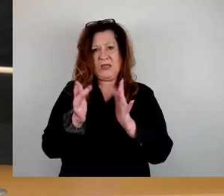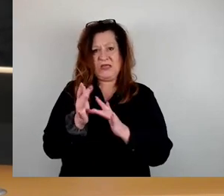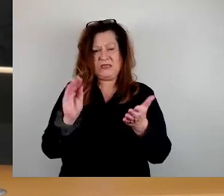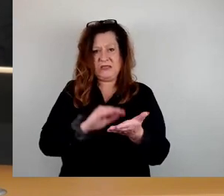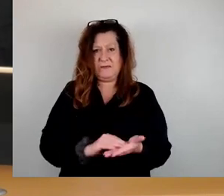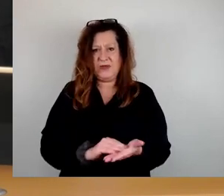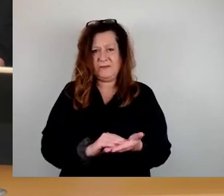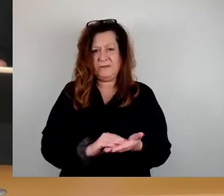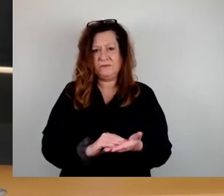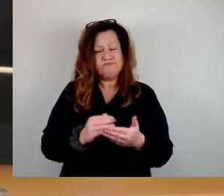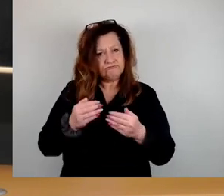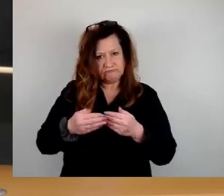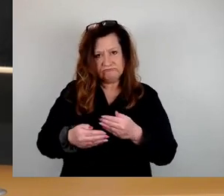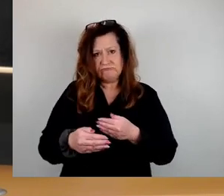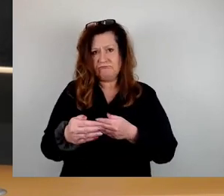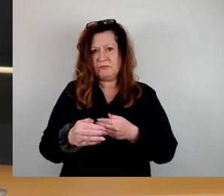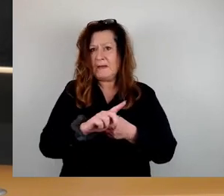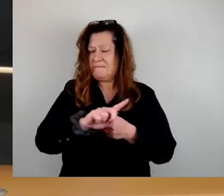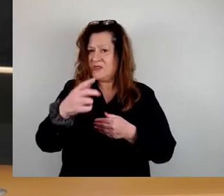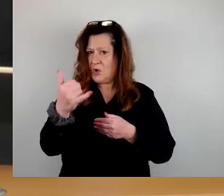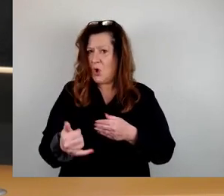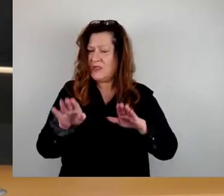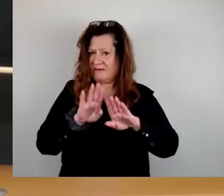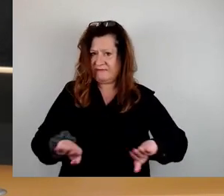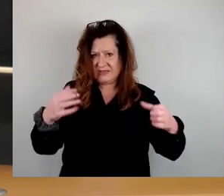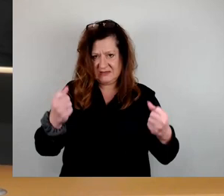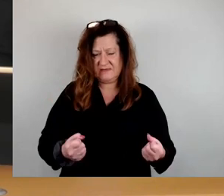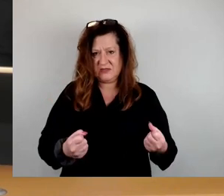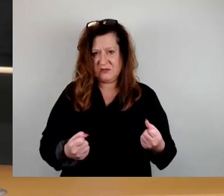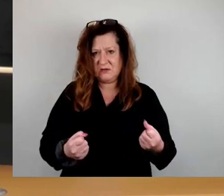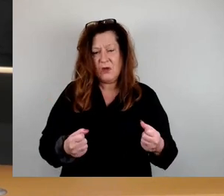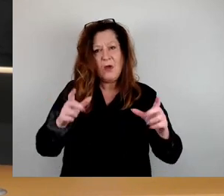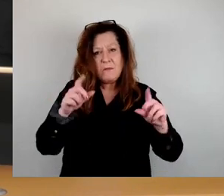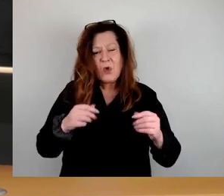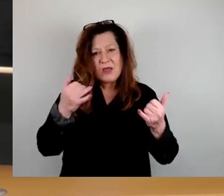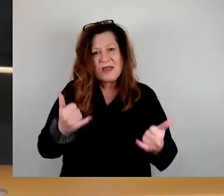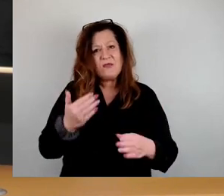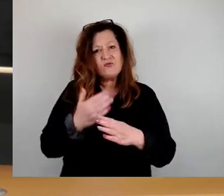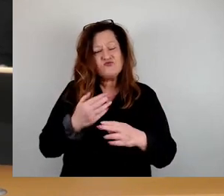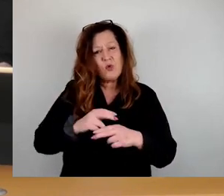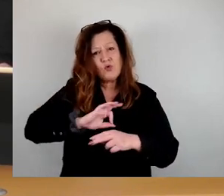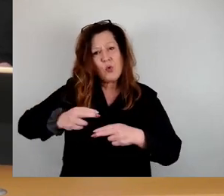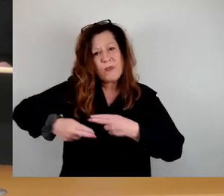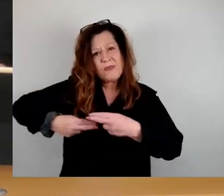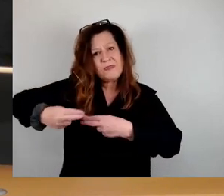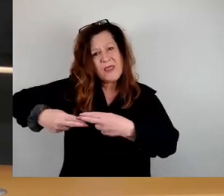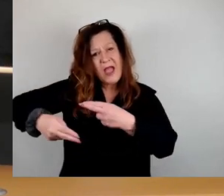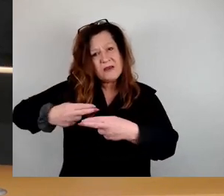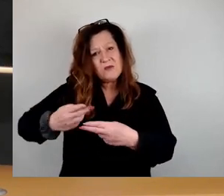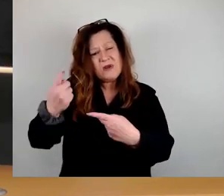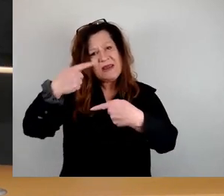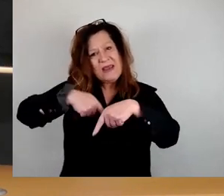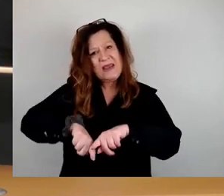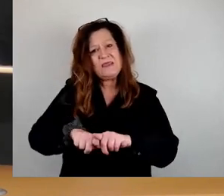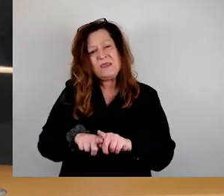entstand das heutige Friedensfest, was bereits zu einer guten Tradition innerhalb der interkulturellen Tage geworden ist.